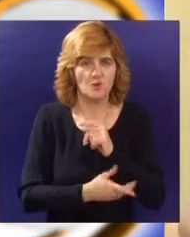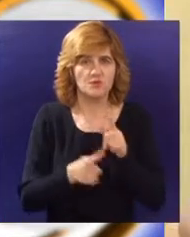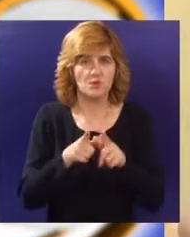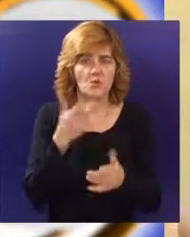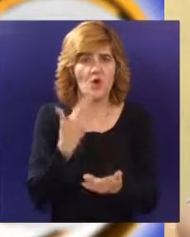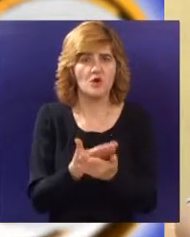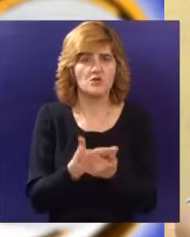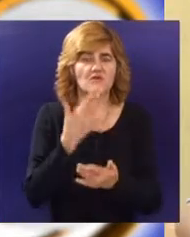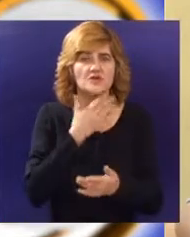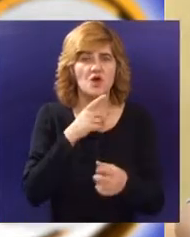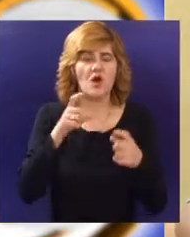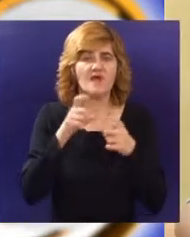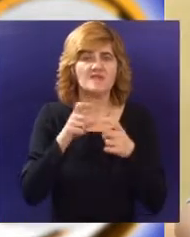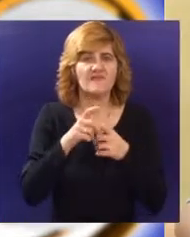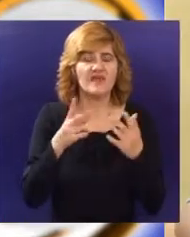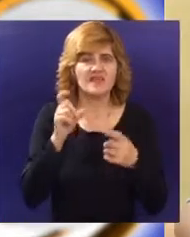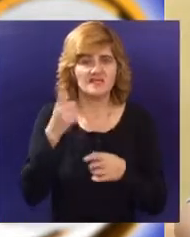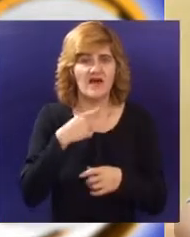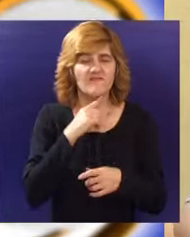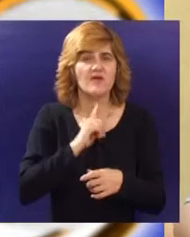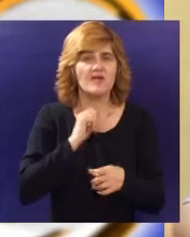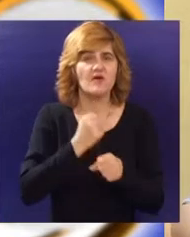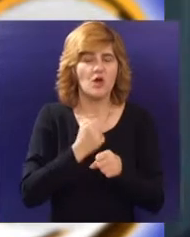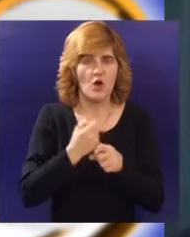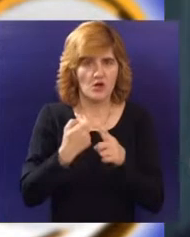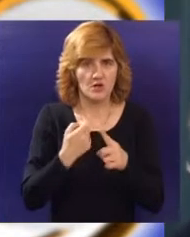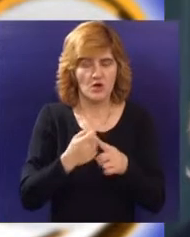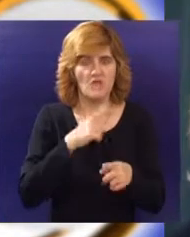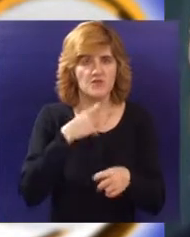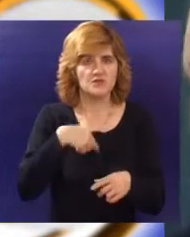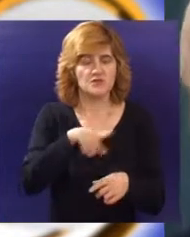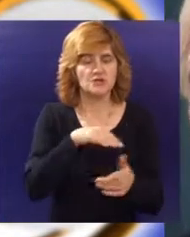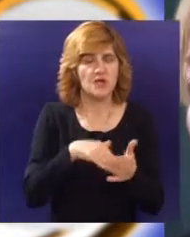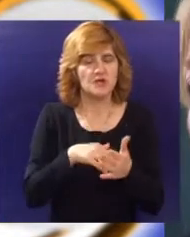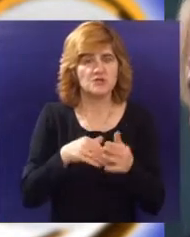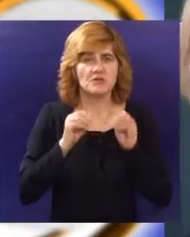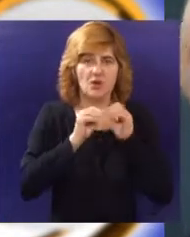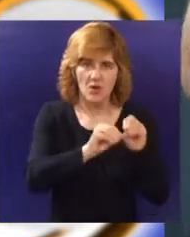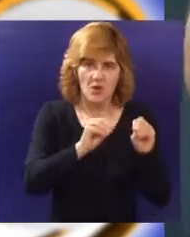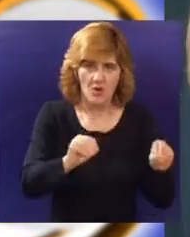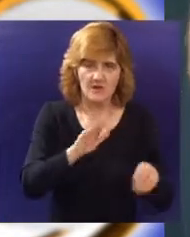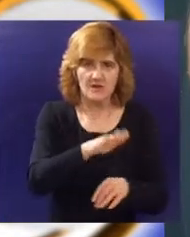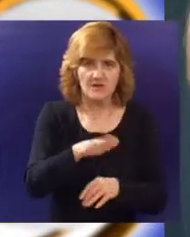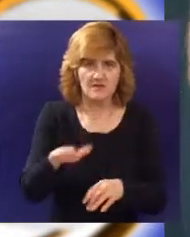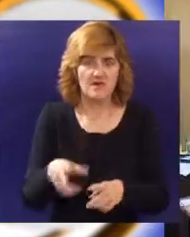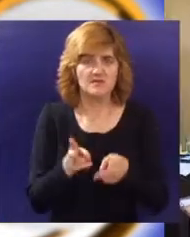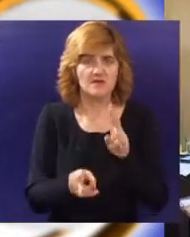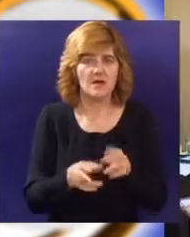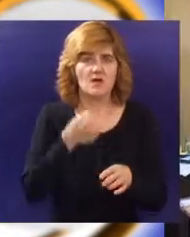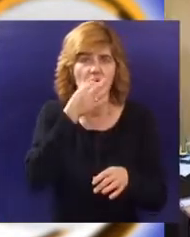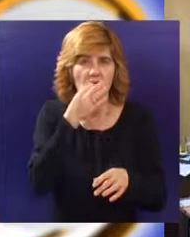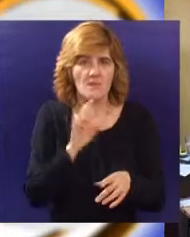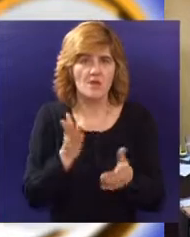škola Sveti Sava i Ivan Goran Kovačić iz škole domaćina proći će obuku koje će im omogućiti da konkretnim